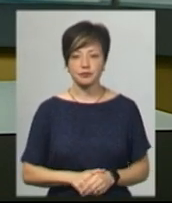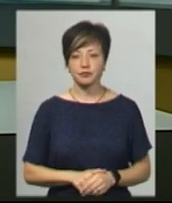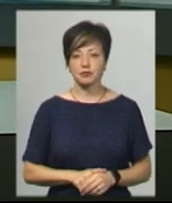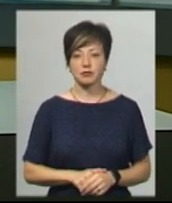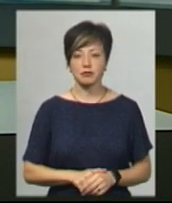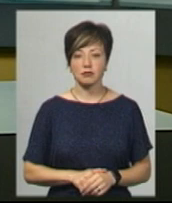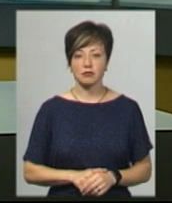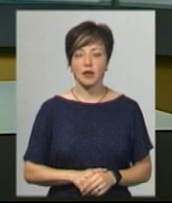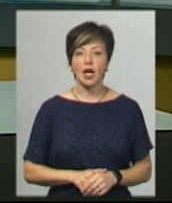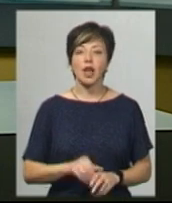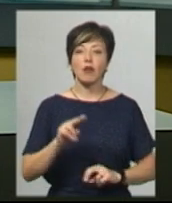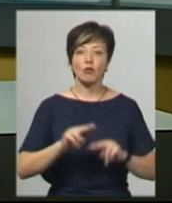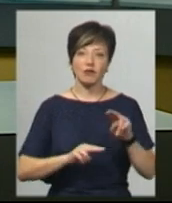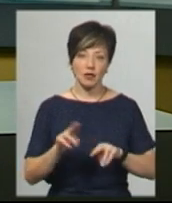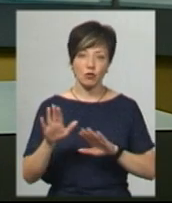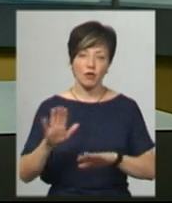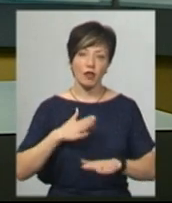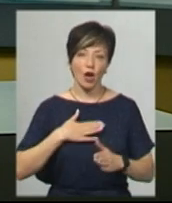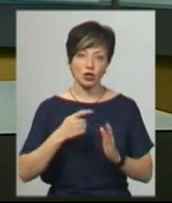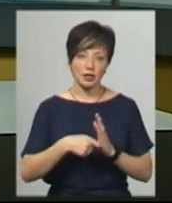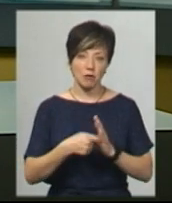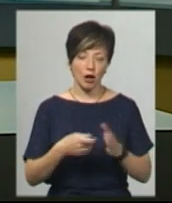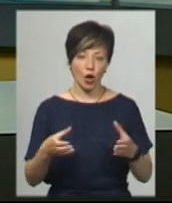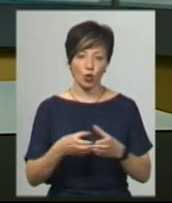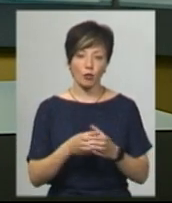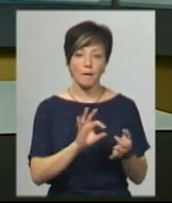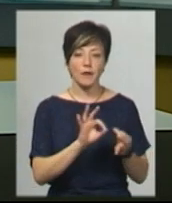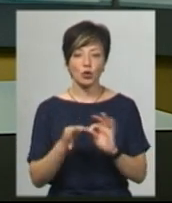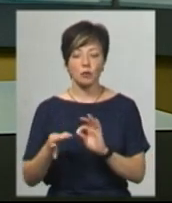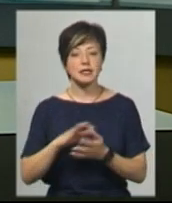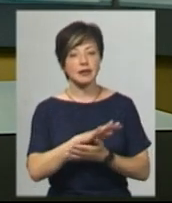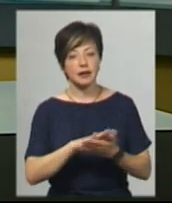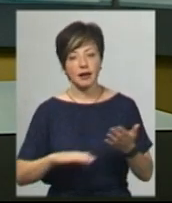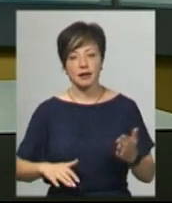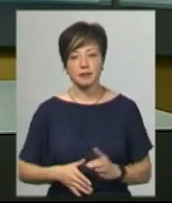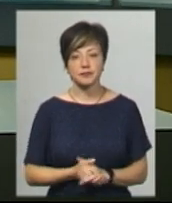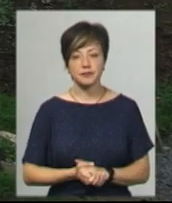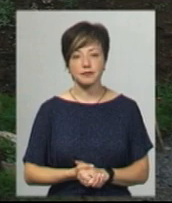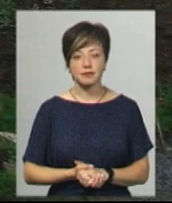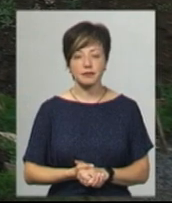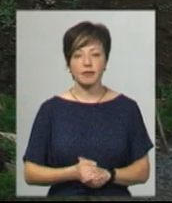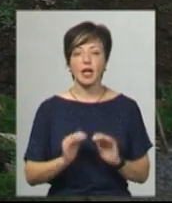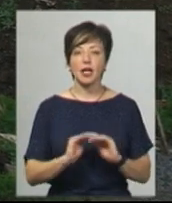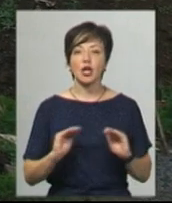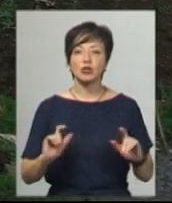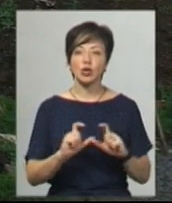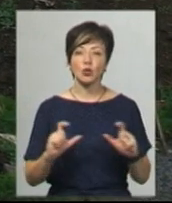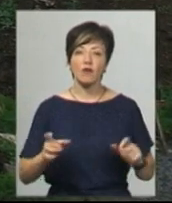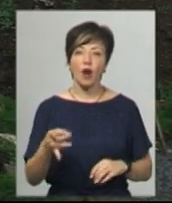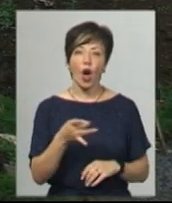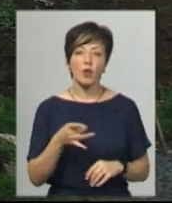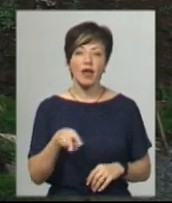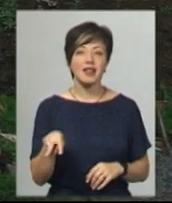Бондаренко. На будівництвій побувала знімальна група Суспільного. Подробиці в сюжеті Лесі Боровець. Дитячий садочок у